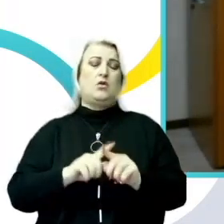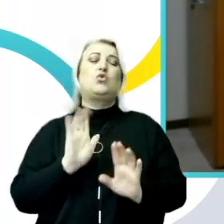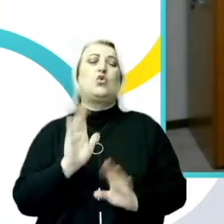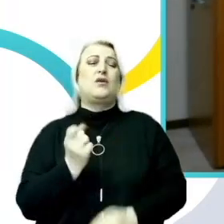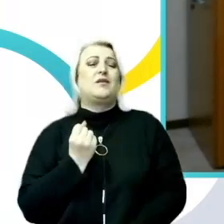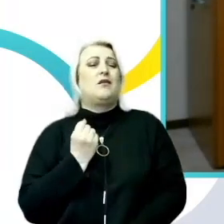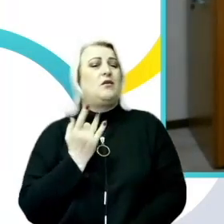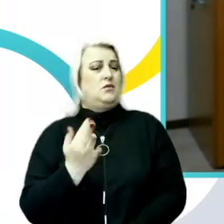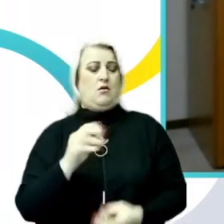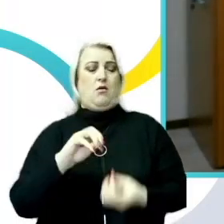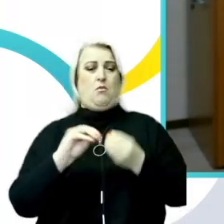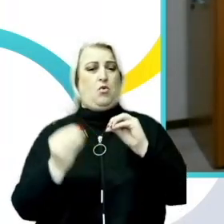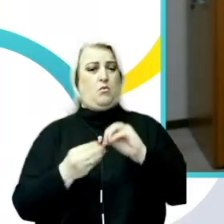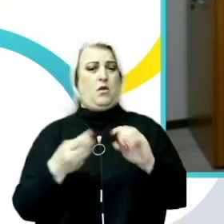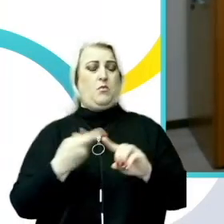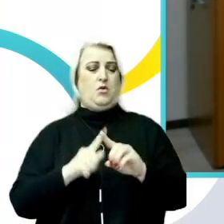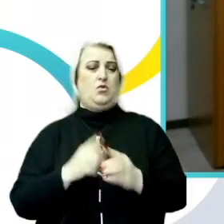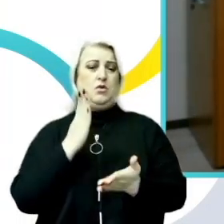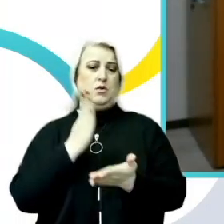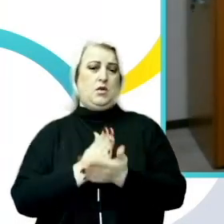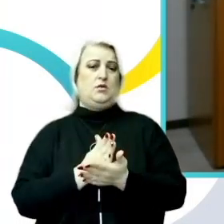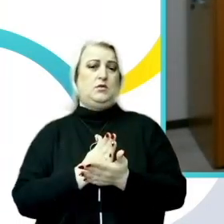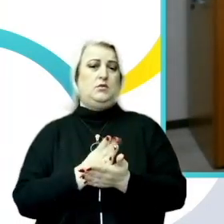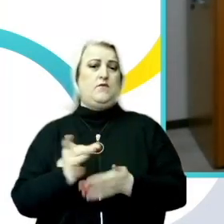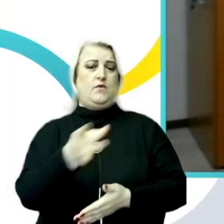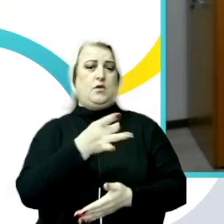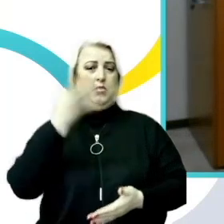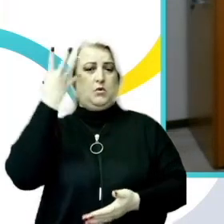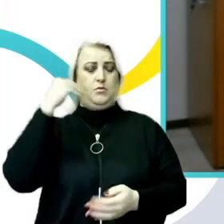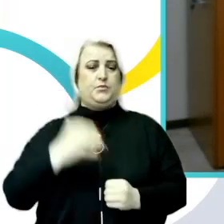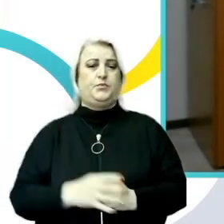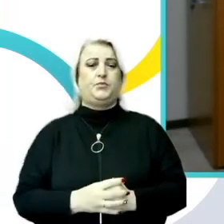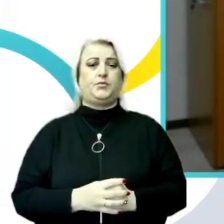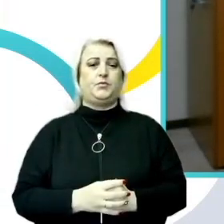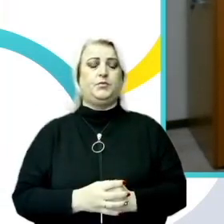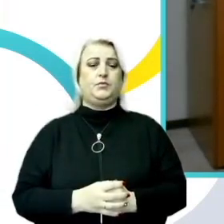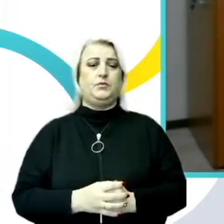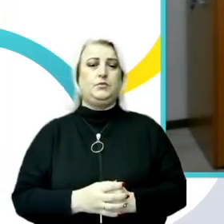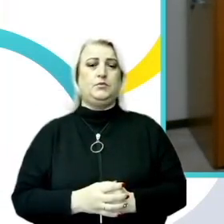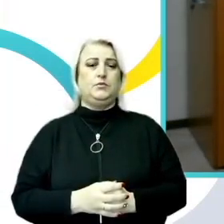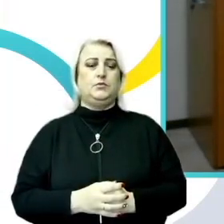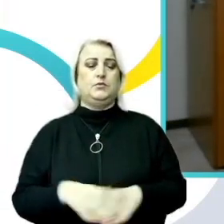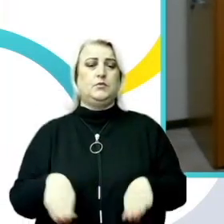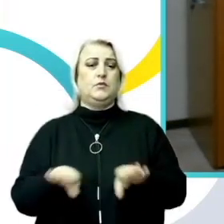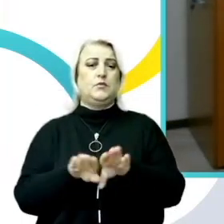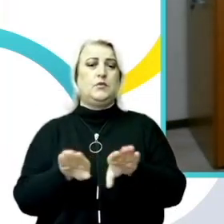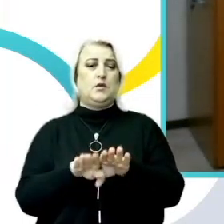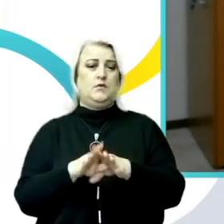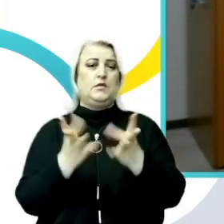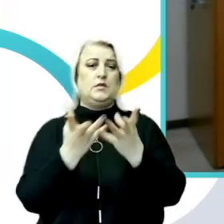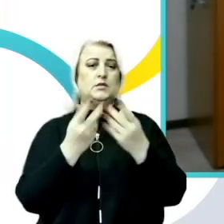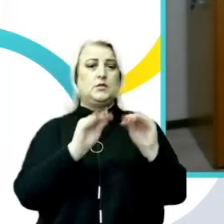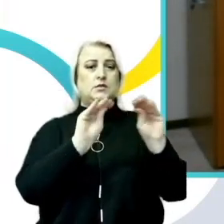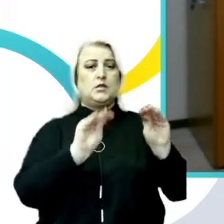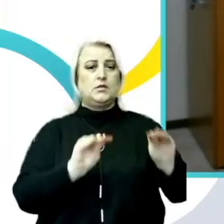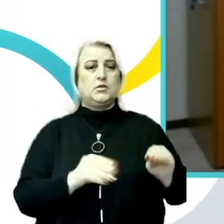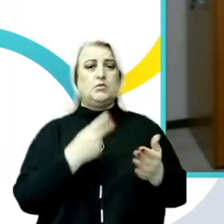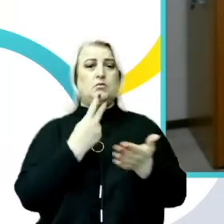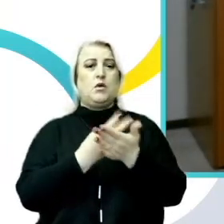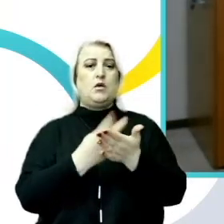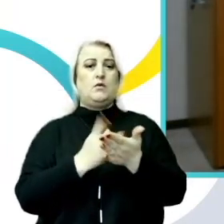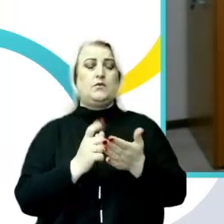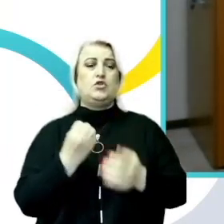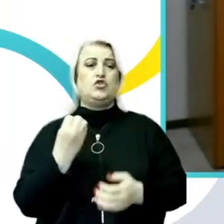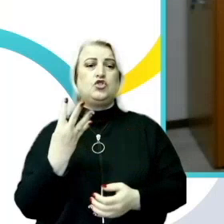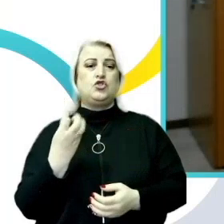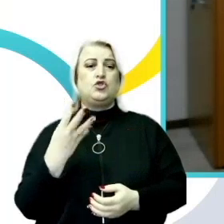probleme cu care se confruntă femeile din țara noastră. De asemenea, datele statistici vorbesc că 14%